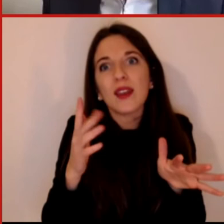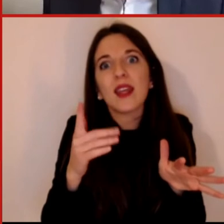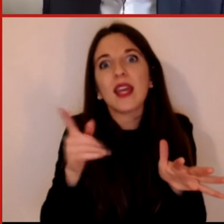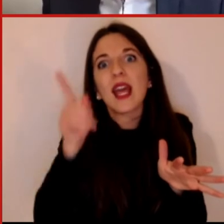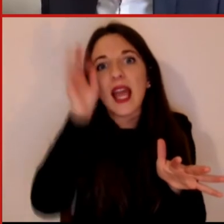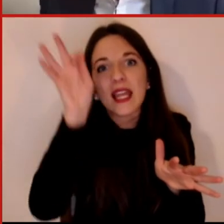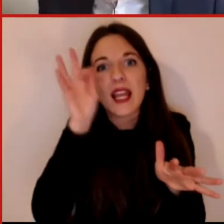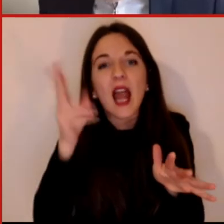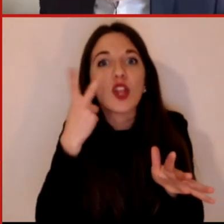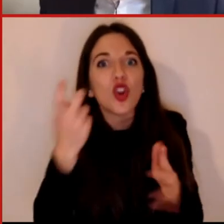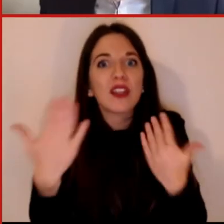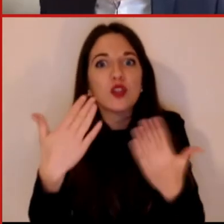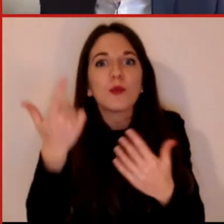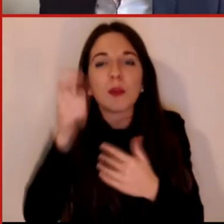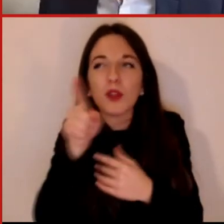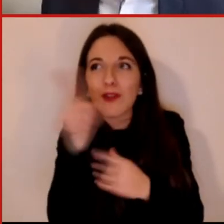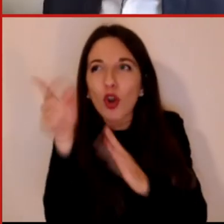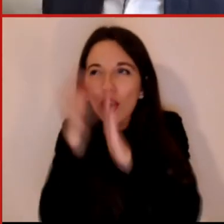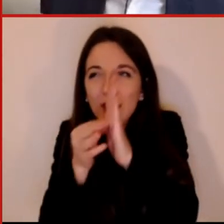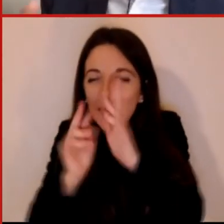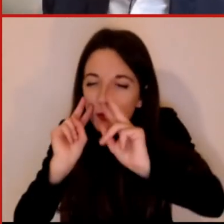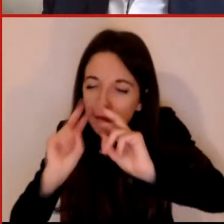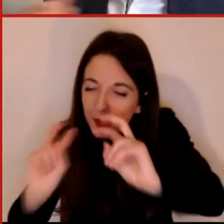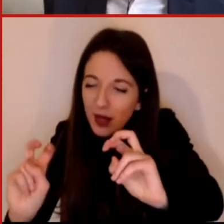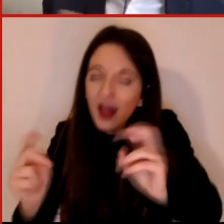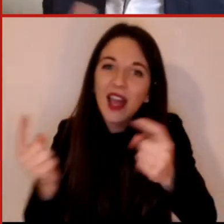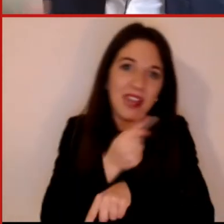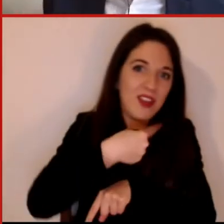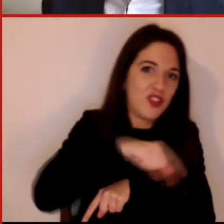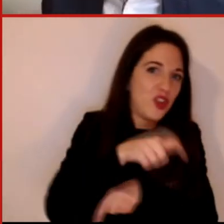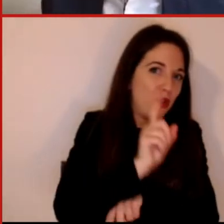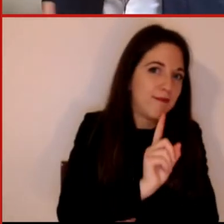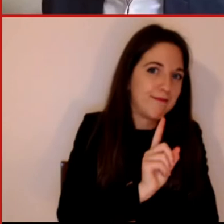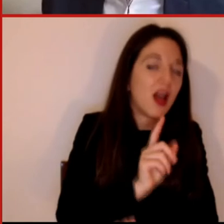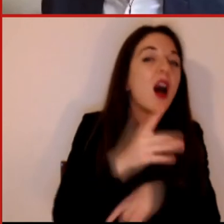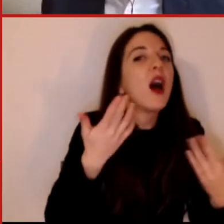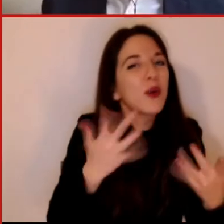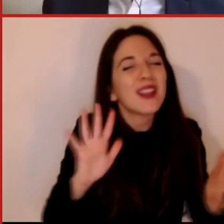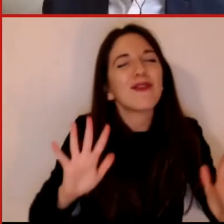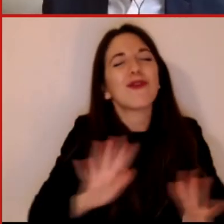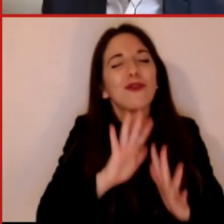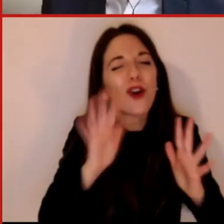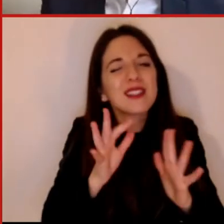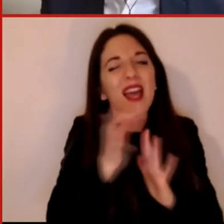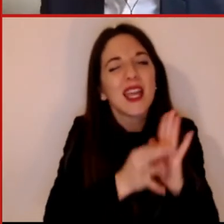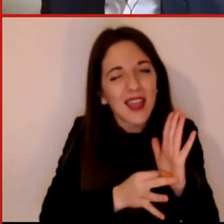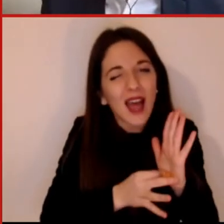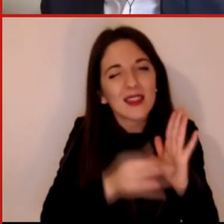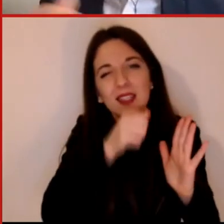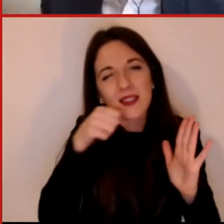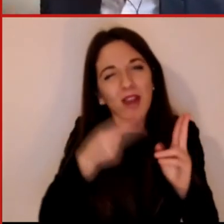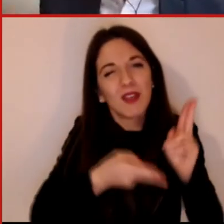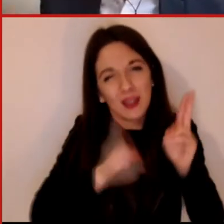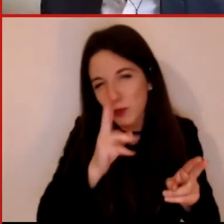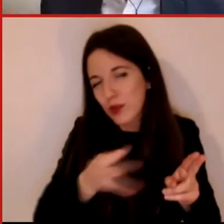soprattutto in questo caso sempre ricordarsi che tuttavia i modelli e gli algoritmi non sono fatti per essere oracoli indiscussi,